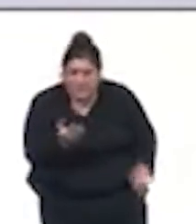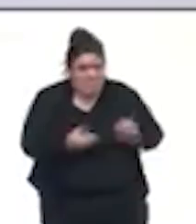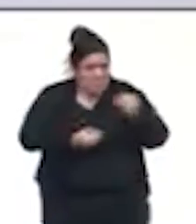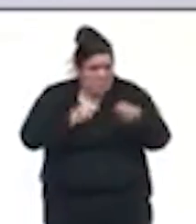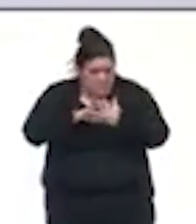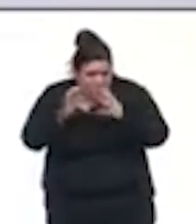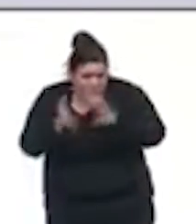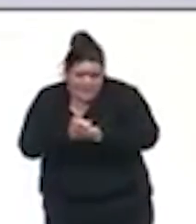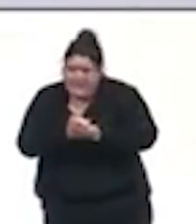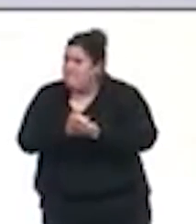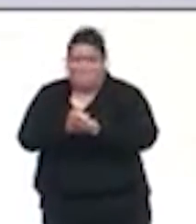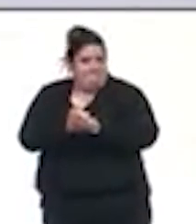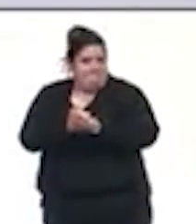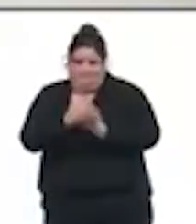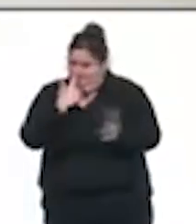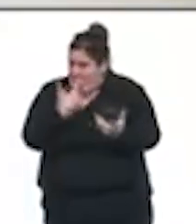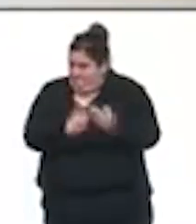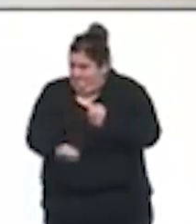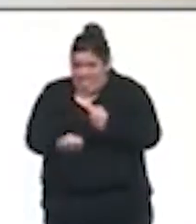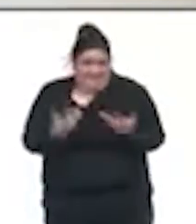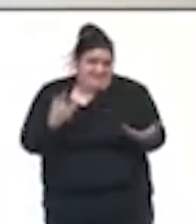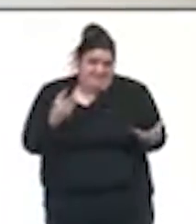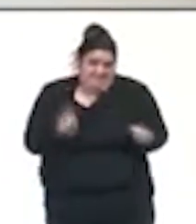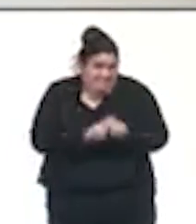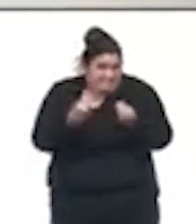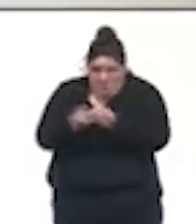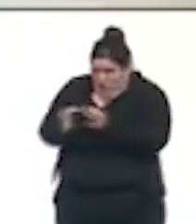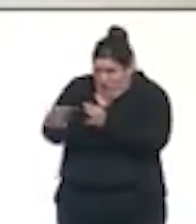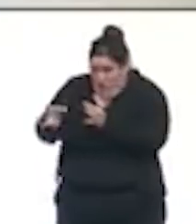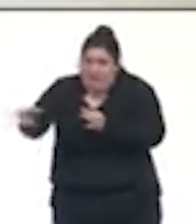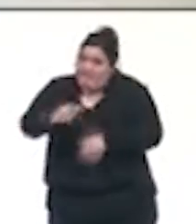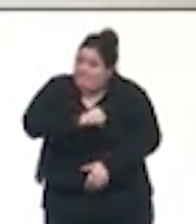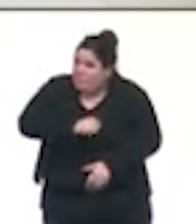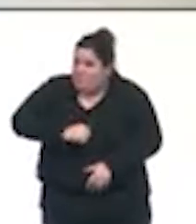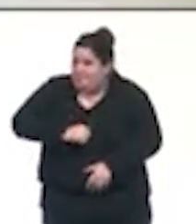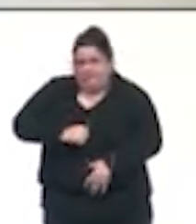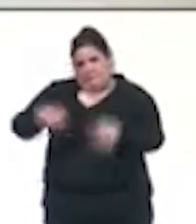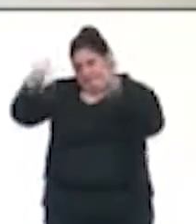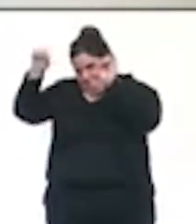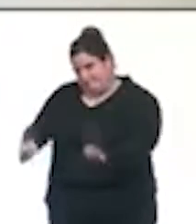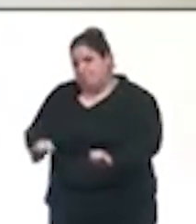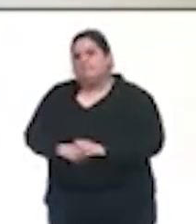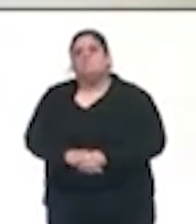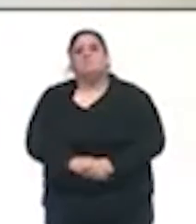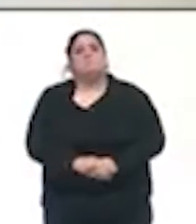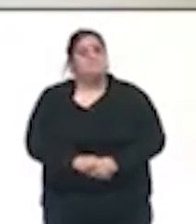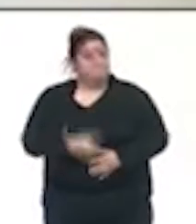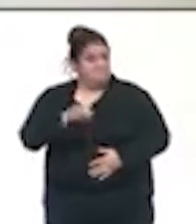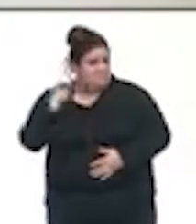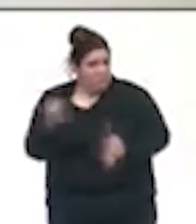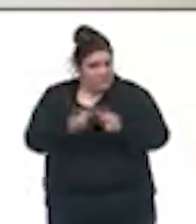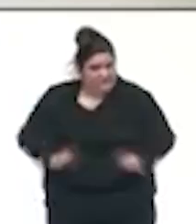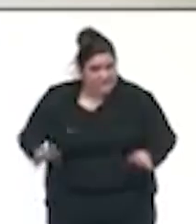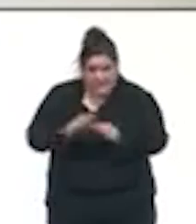complexe, et qui sont des lieux, hélas, de contamination important. La fermeture de toutes les salles des fêtes